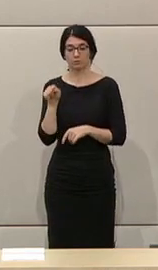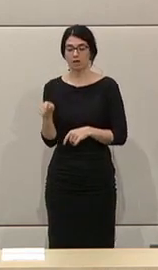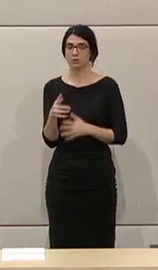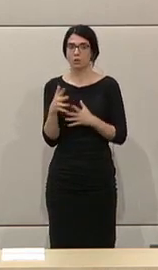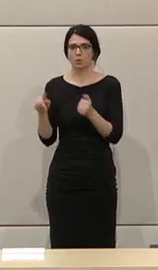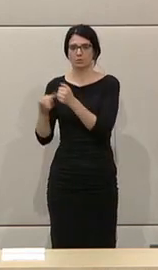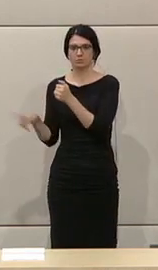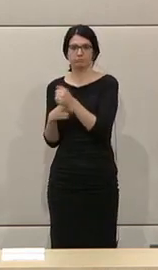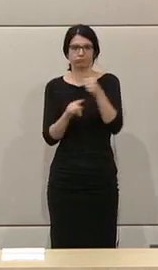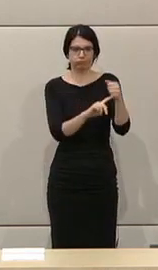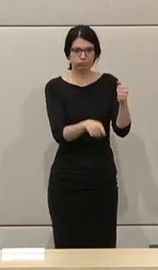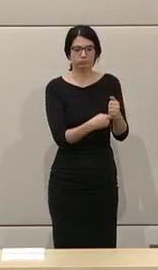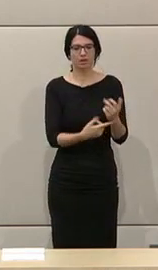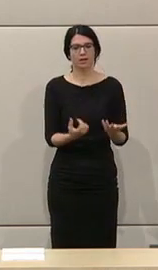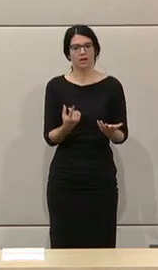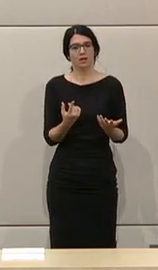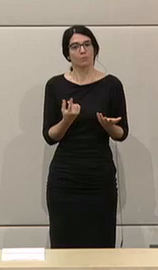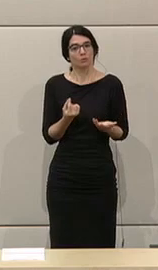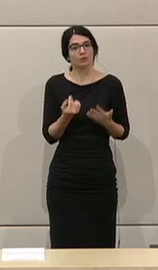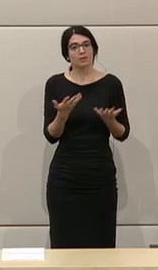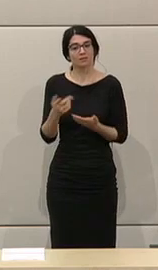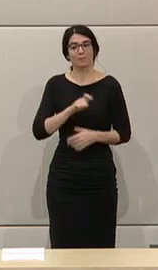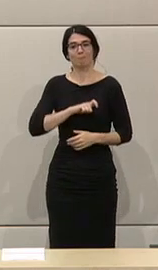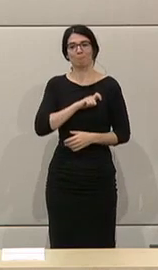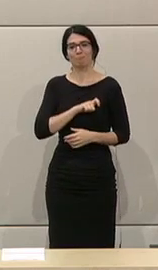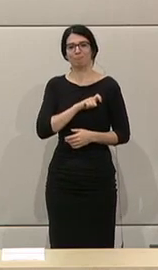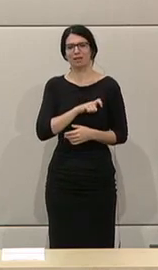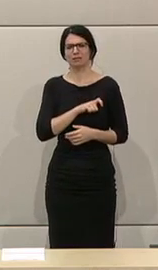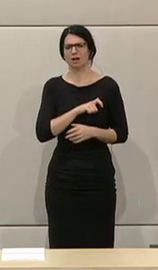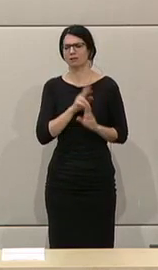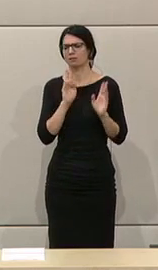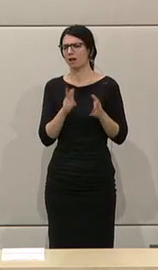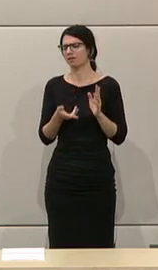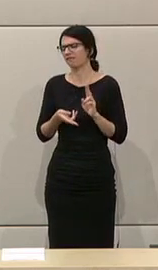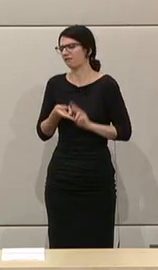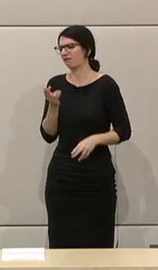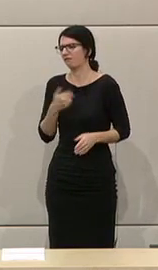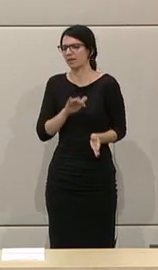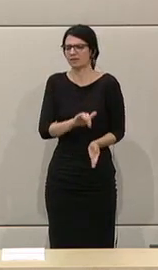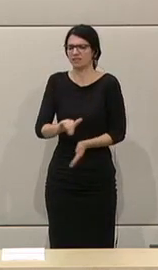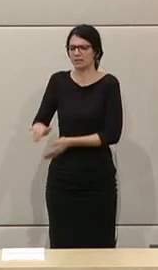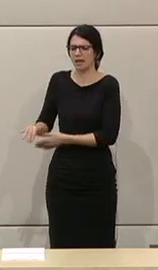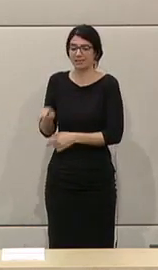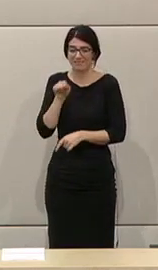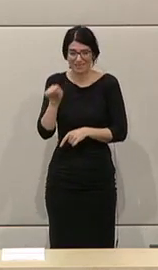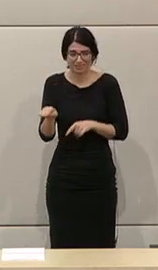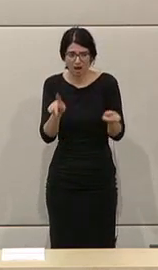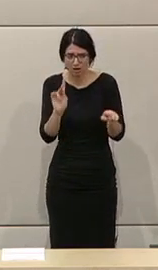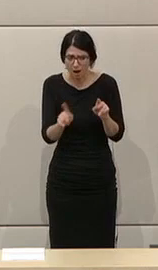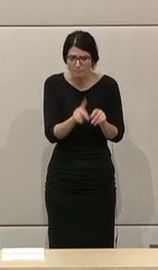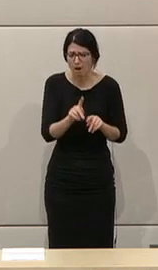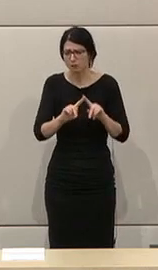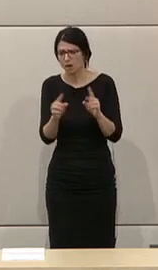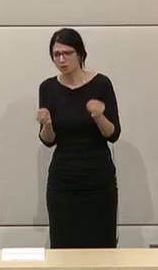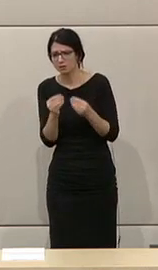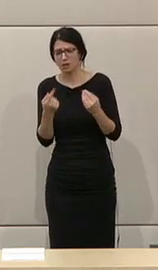relevant. Die Parteien sind ja vernachlässigbar fast in ihrer Finanzierung. Und was die damit machen, wie viel